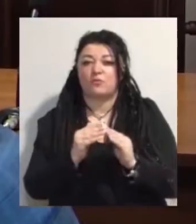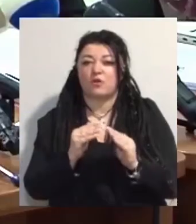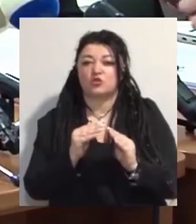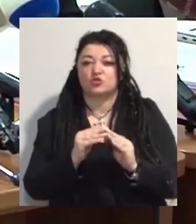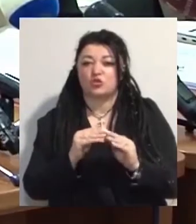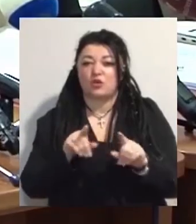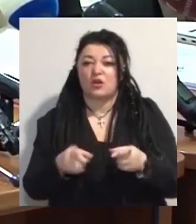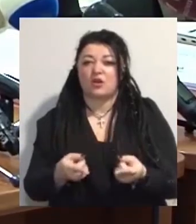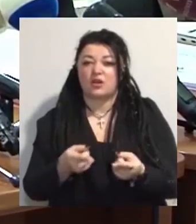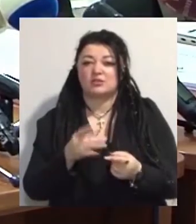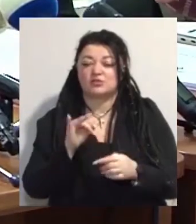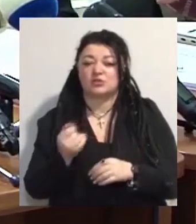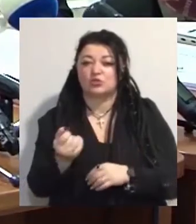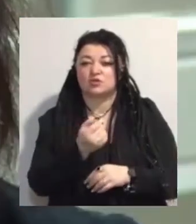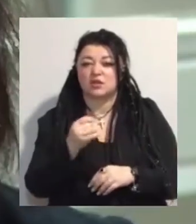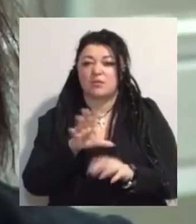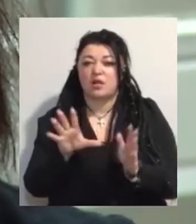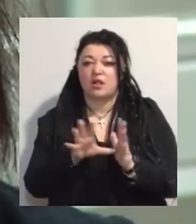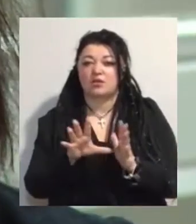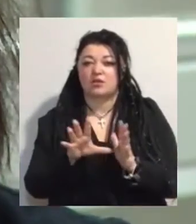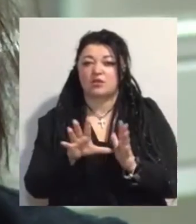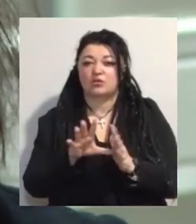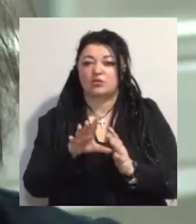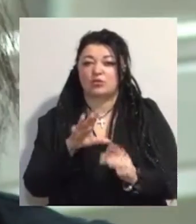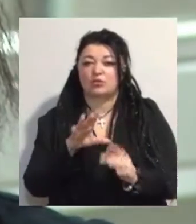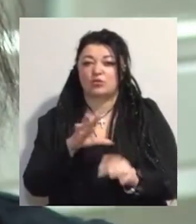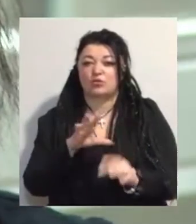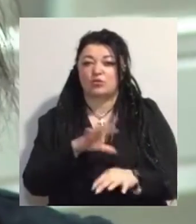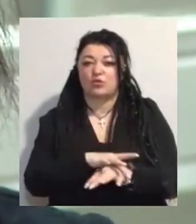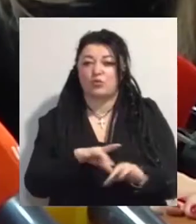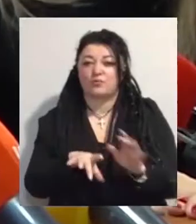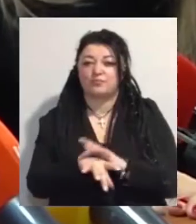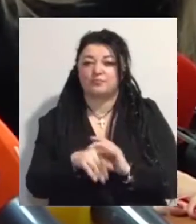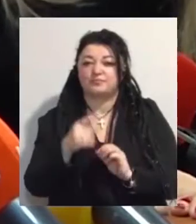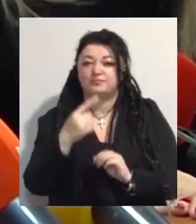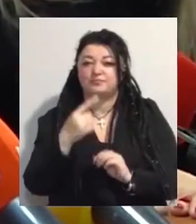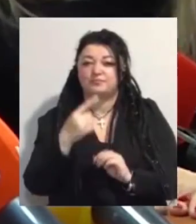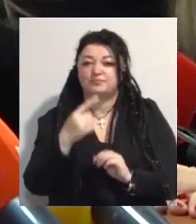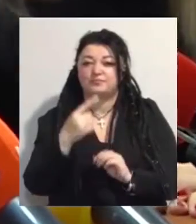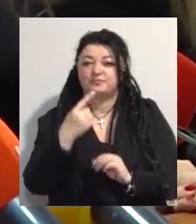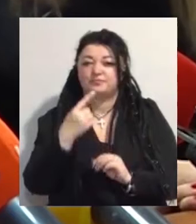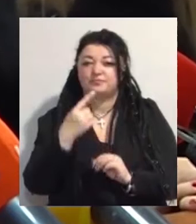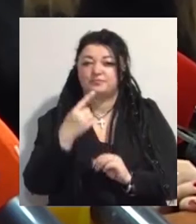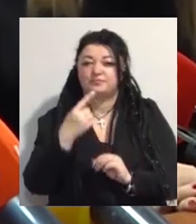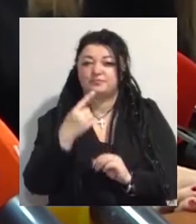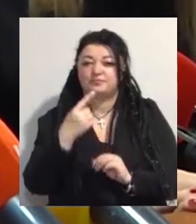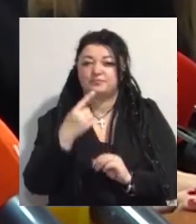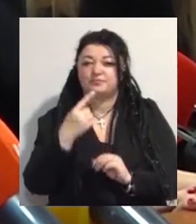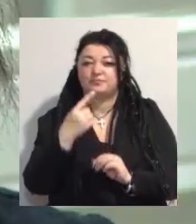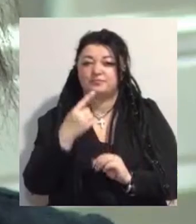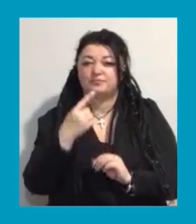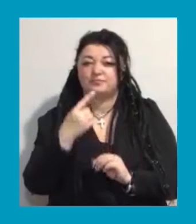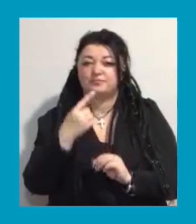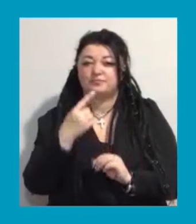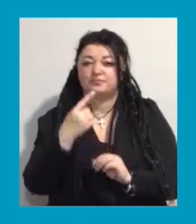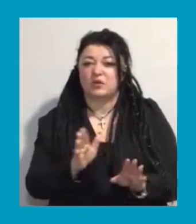браслету. Жінку підозрюють у службовій недбалості та в порушень правил пожежної безпеки. Зараз її відсторонили від службових